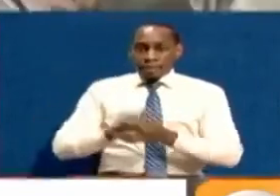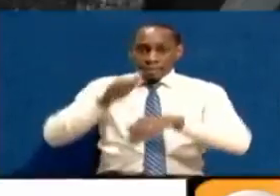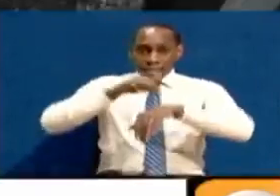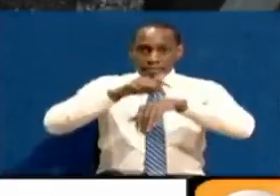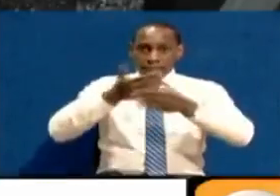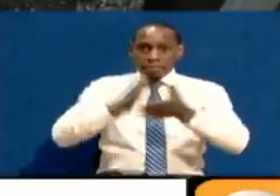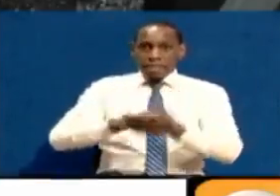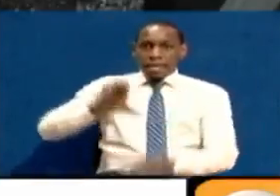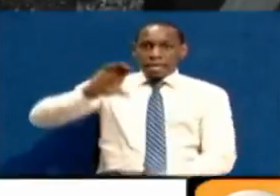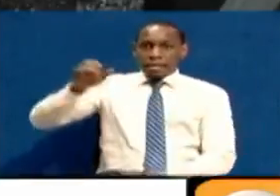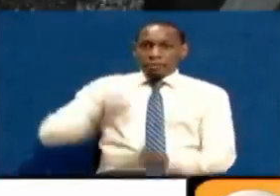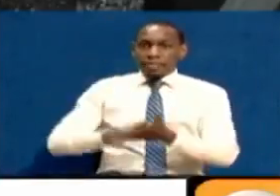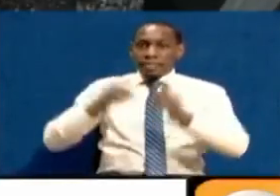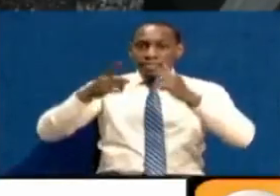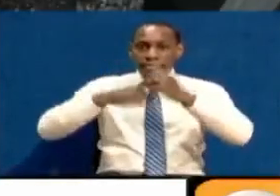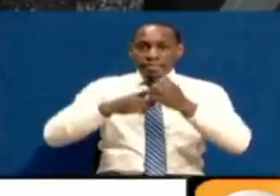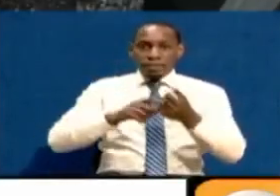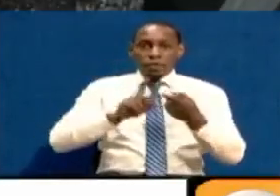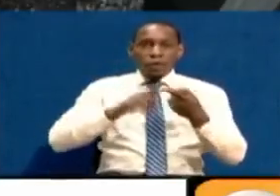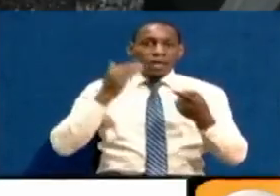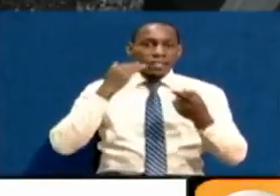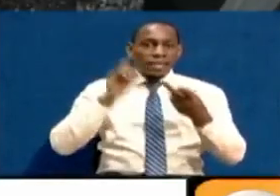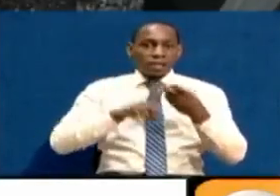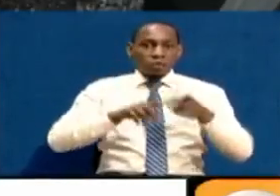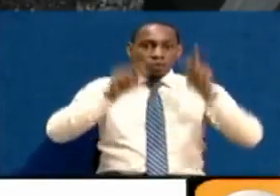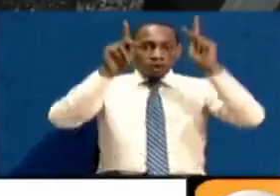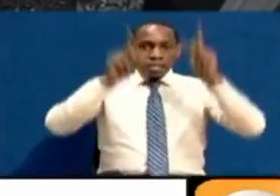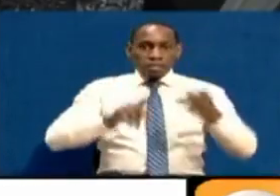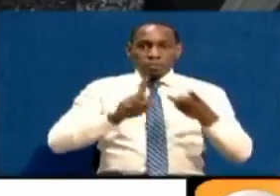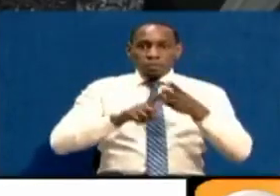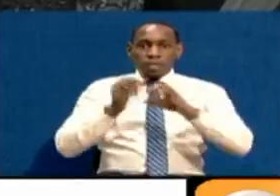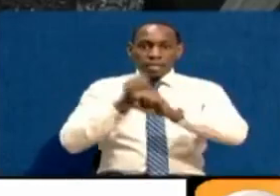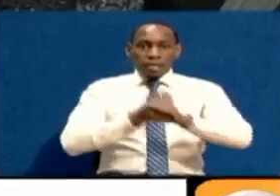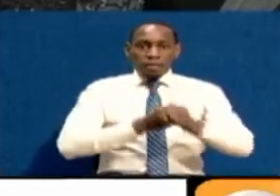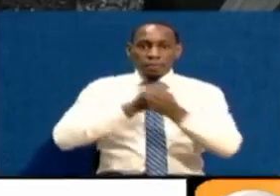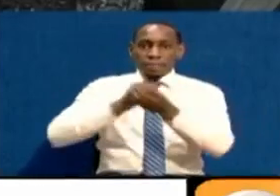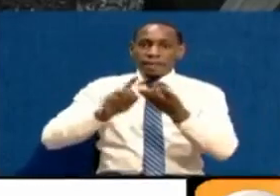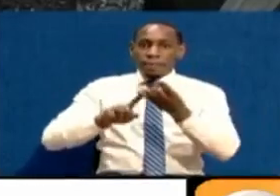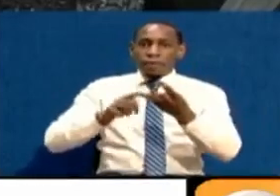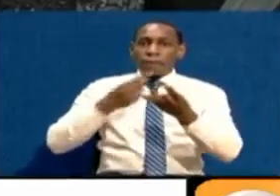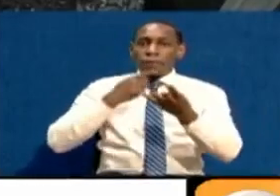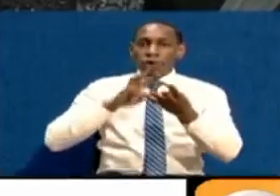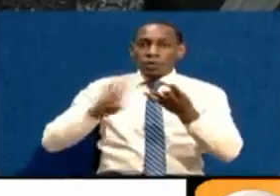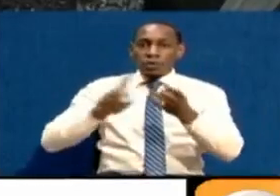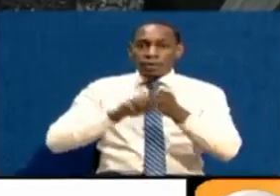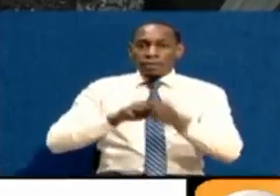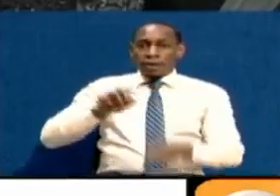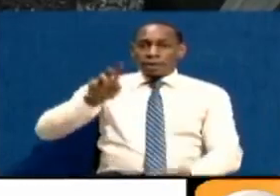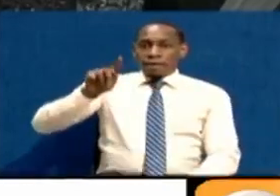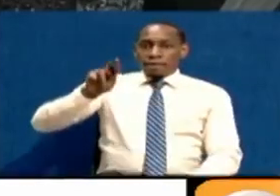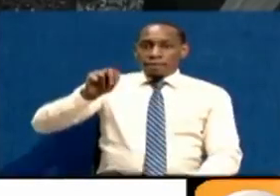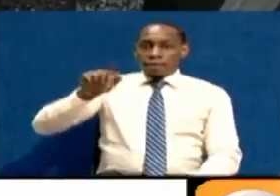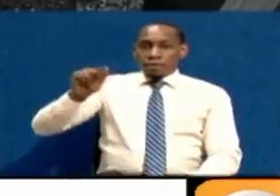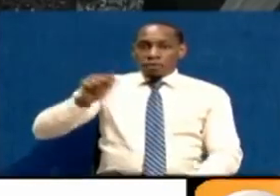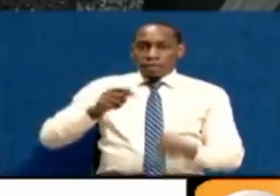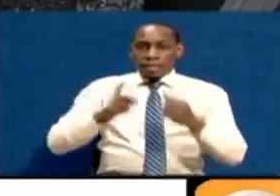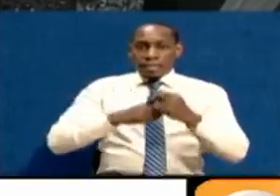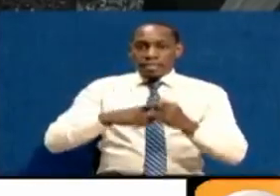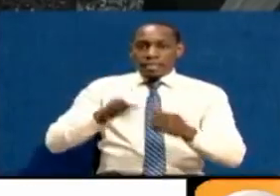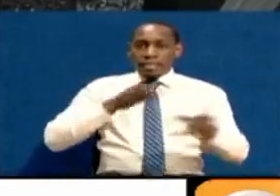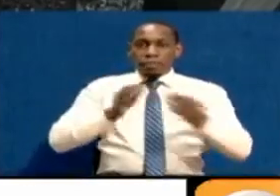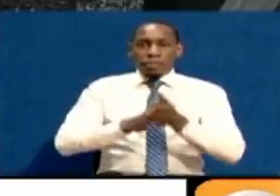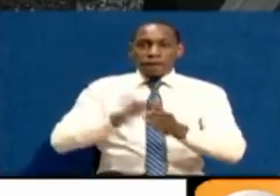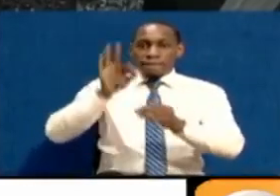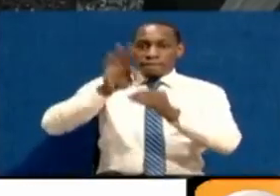sasa, mabunge ya county sita, siaya, kisumu, homabi, pokot, magaribi, Trans-Oia na busia ya mepiga